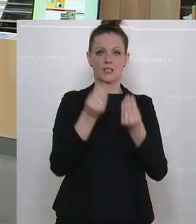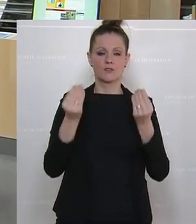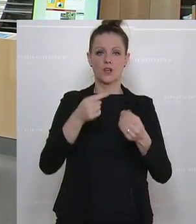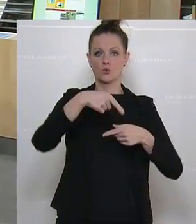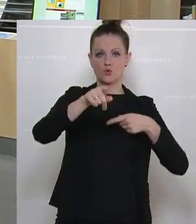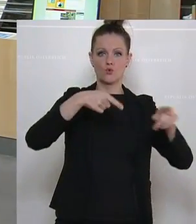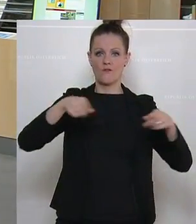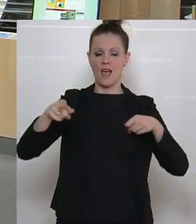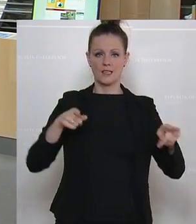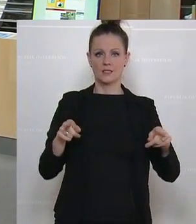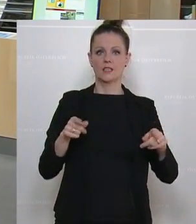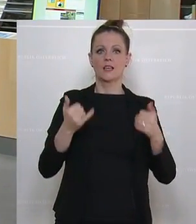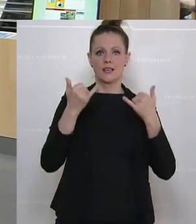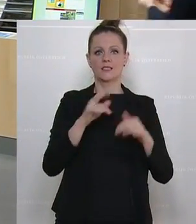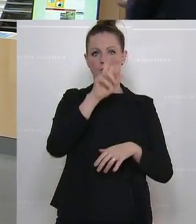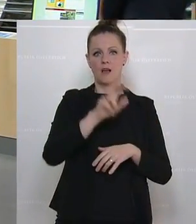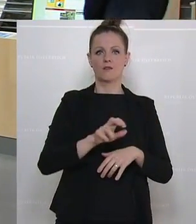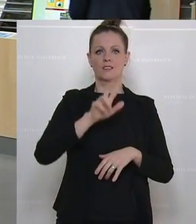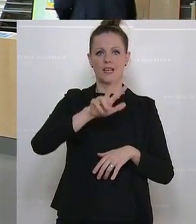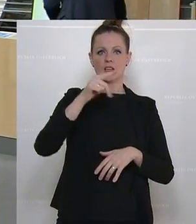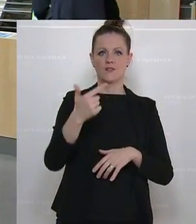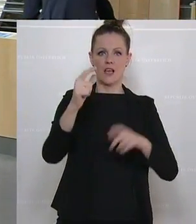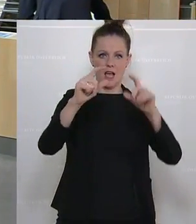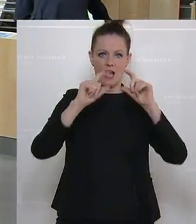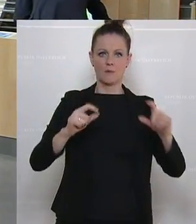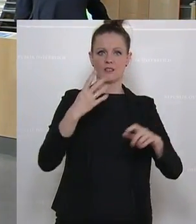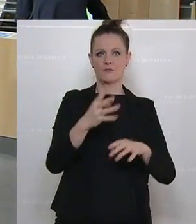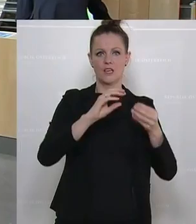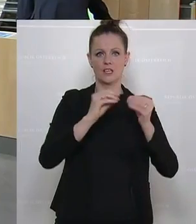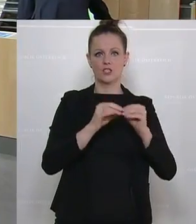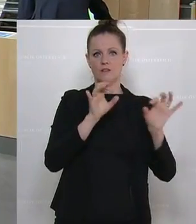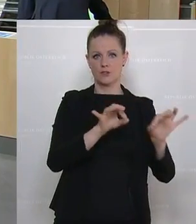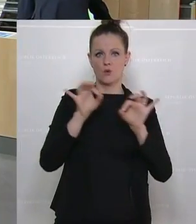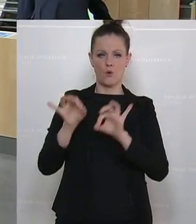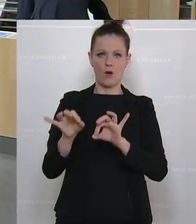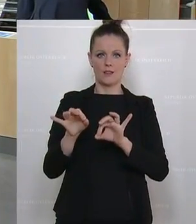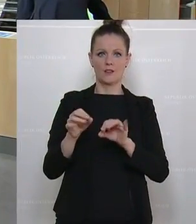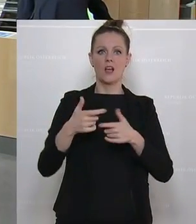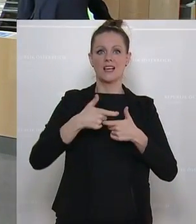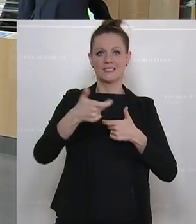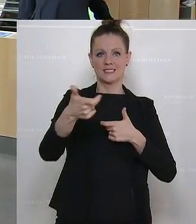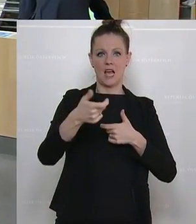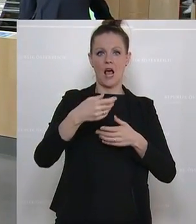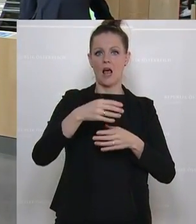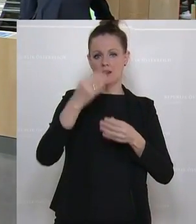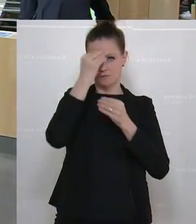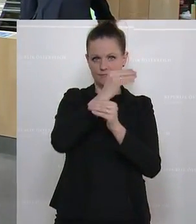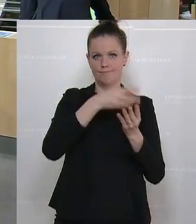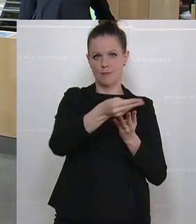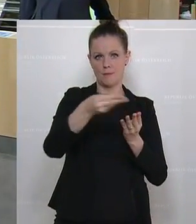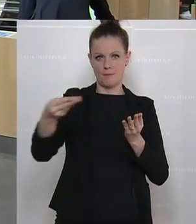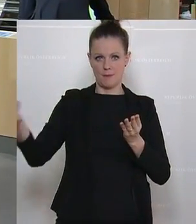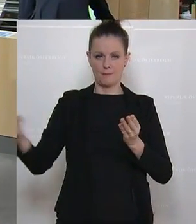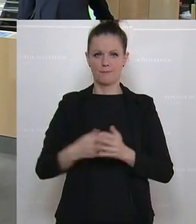Österreicherinnen und Österreicher das Klimavolksbegehren unterzeichnet. Zu den Forderungen zählten die